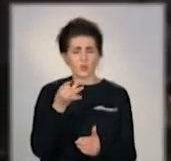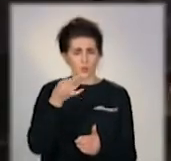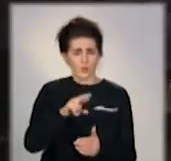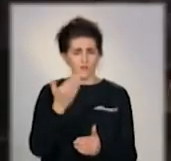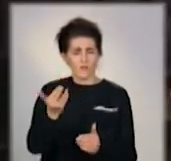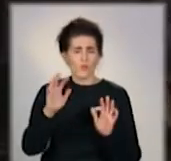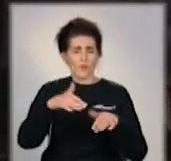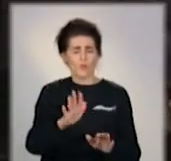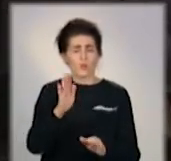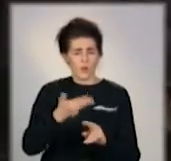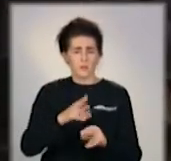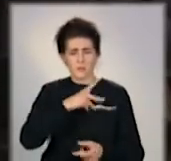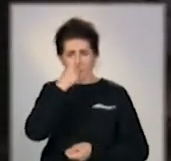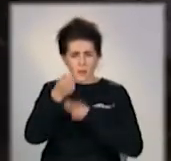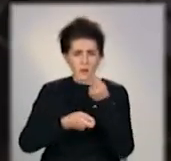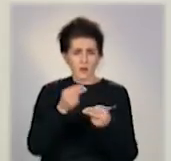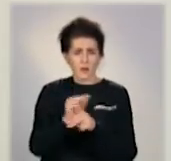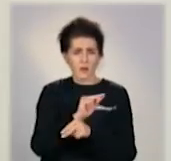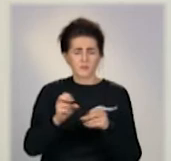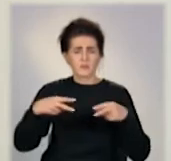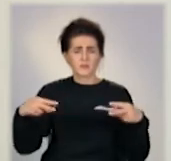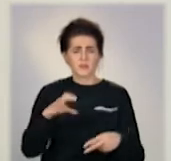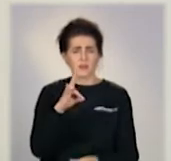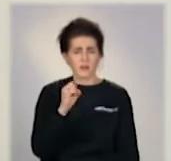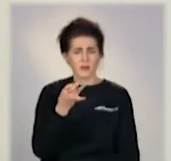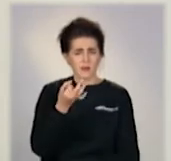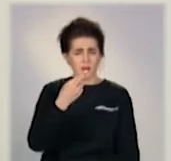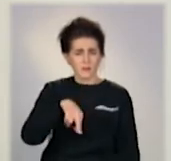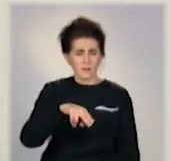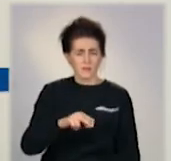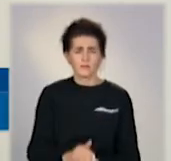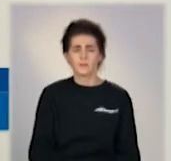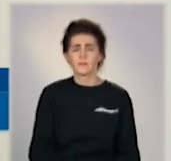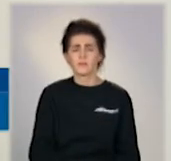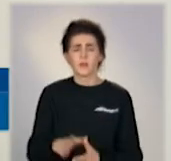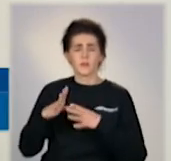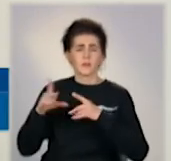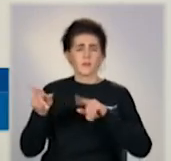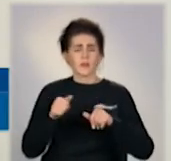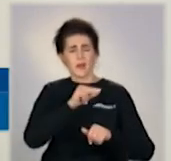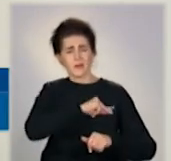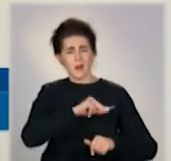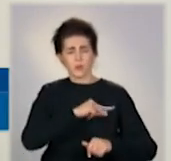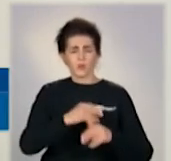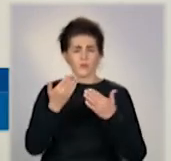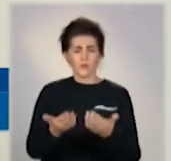виконали капітальний ремонт земснаряду. Вивоз галуфабрики з експлуатації. У 2019 році ми